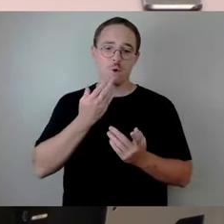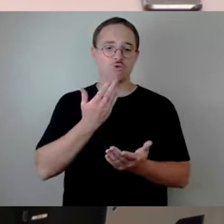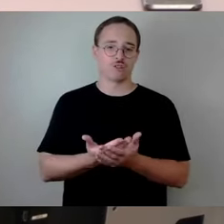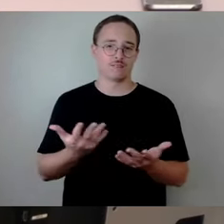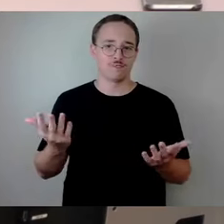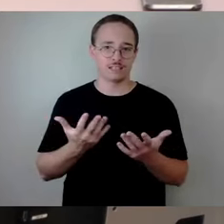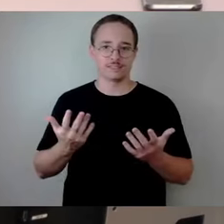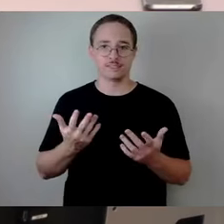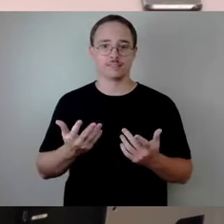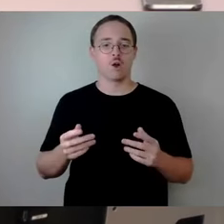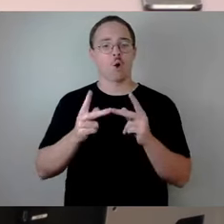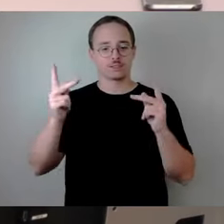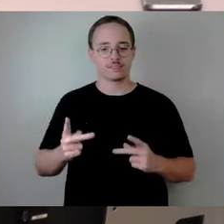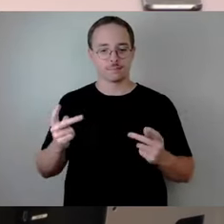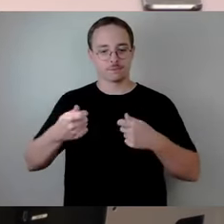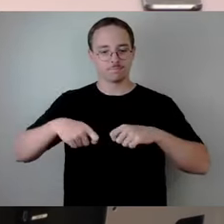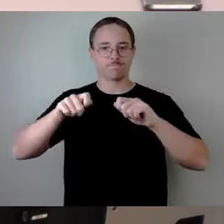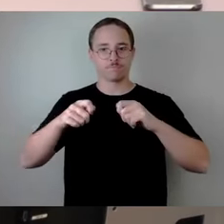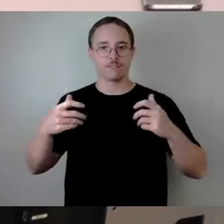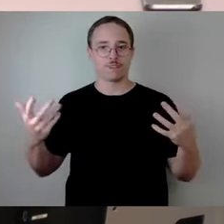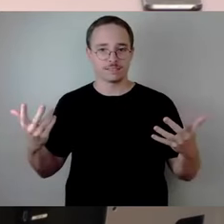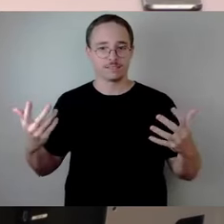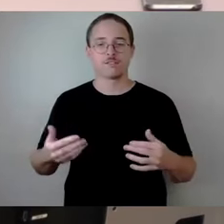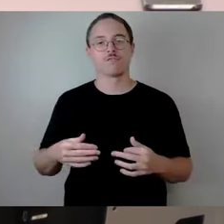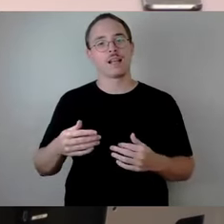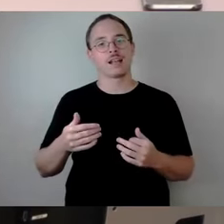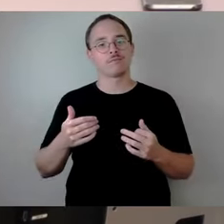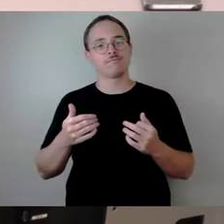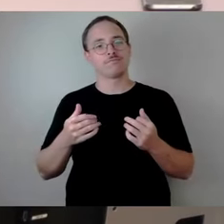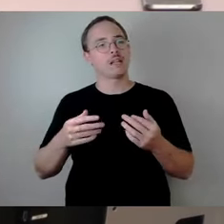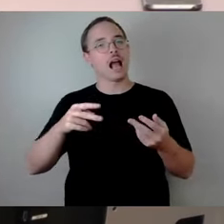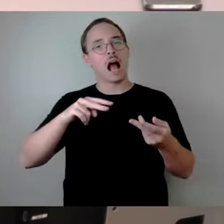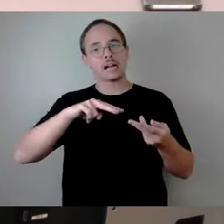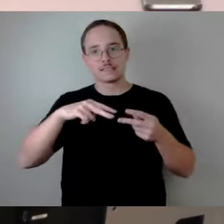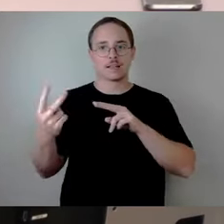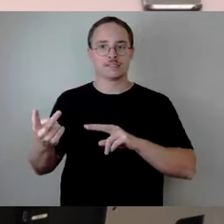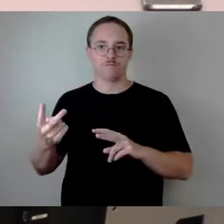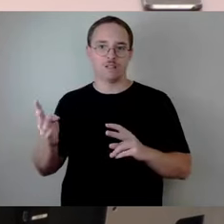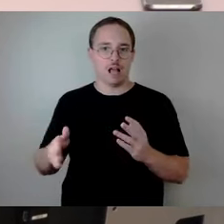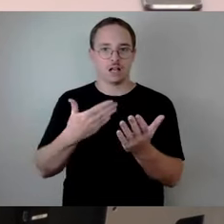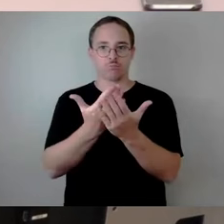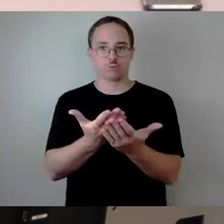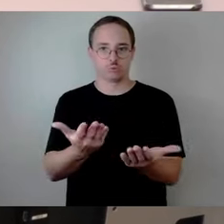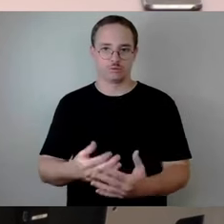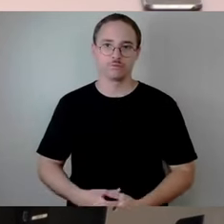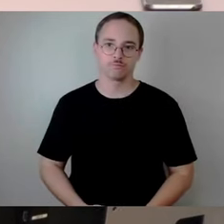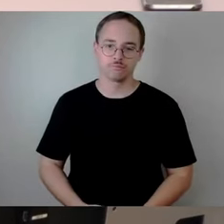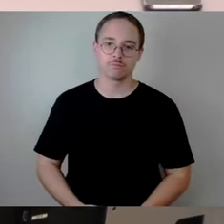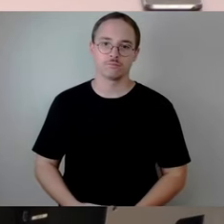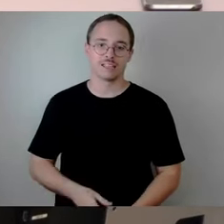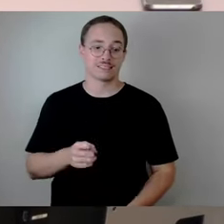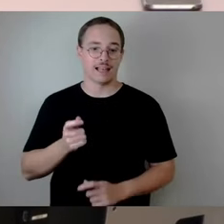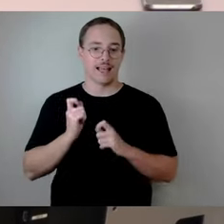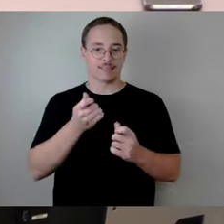Alternativen dazu anbietet. Und da dieser Antrag nun mal schon ein Jahr lang unterwegs